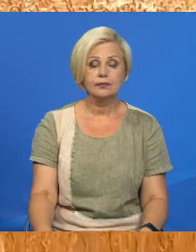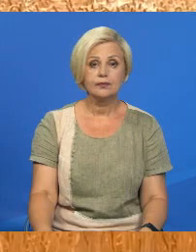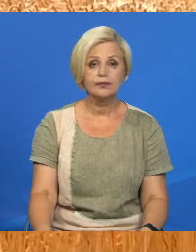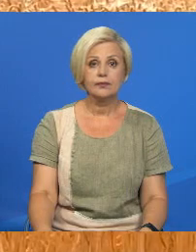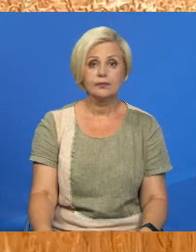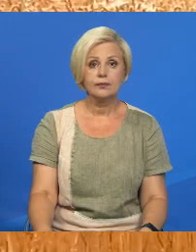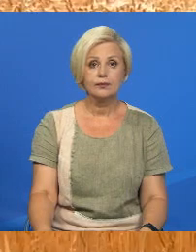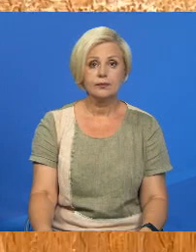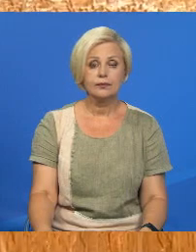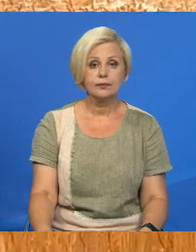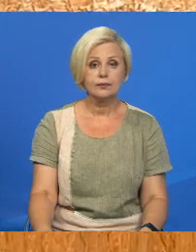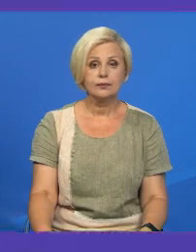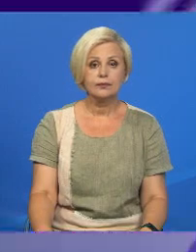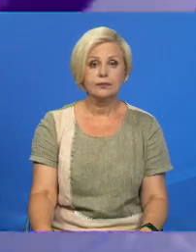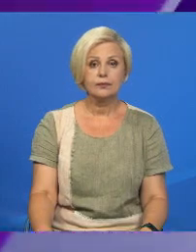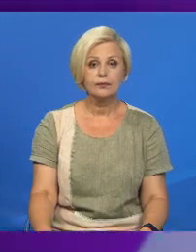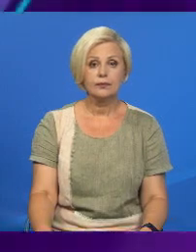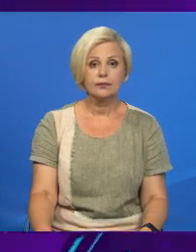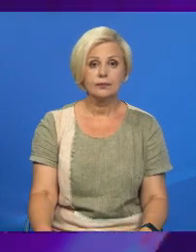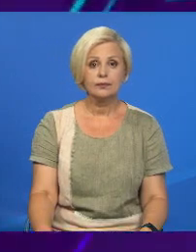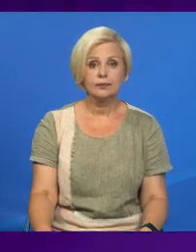Телерадо, компания «Гомель».